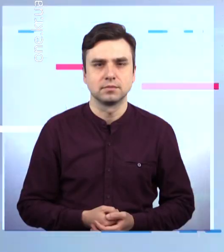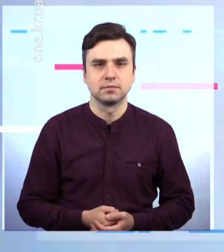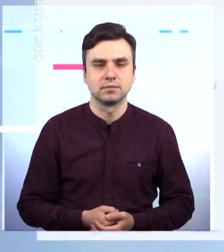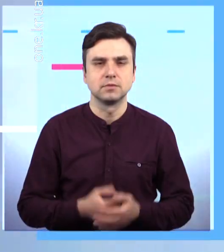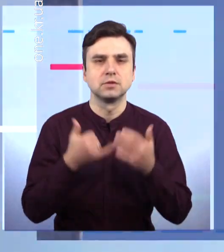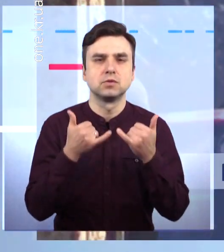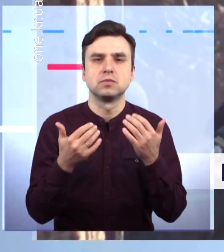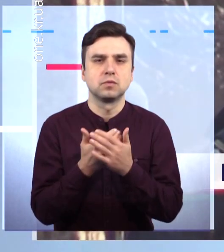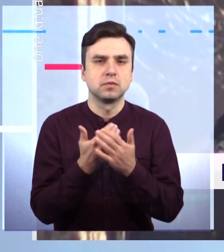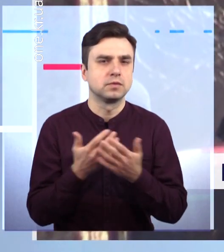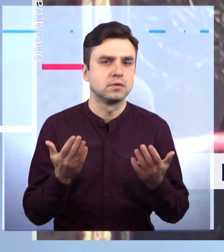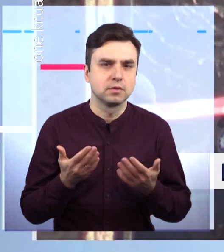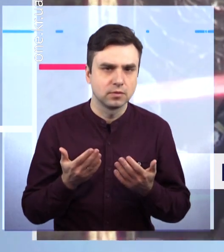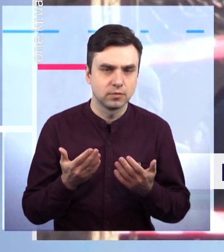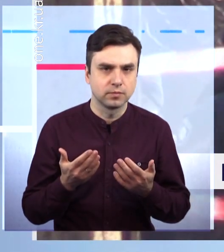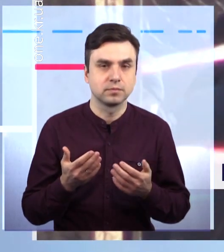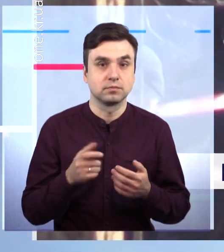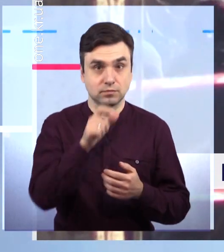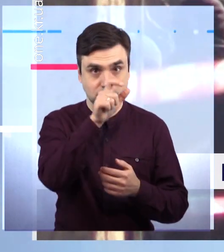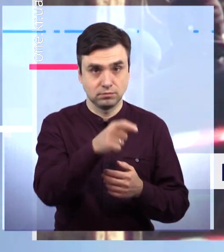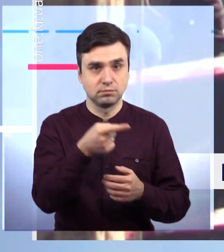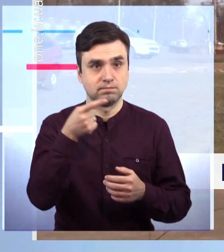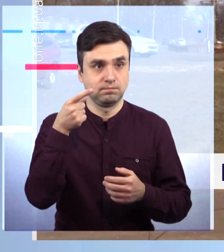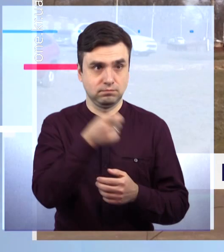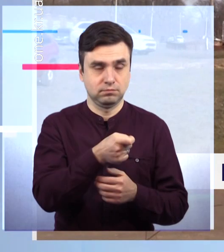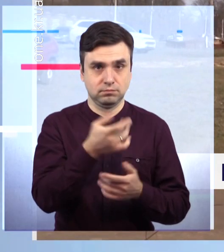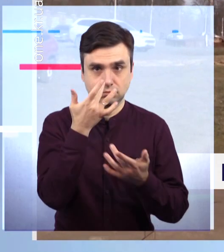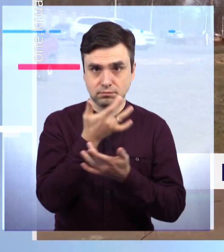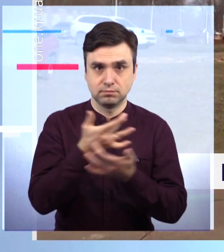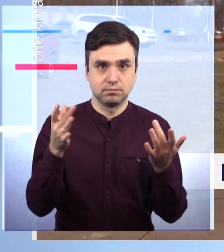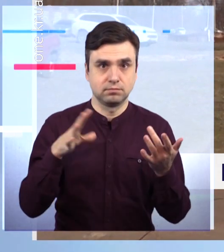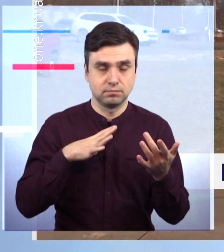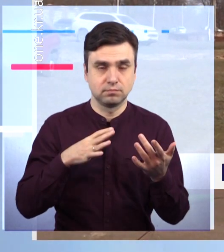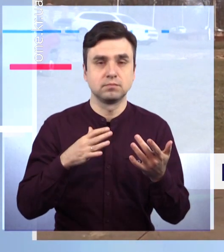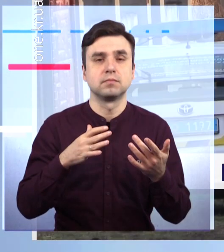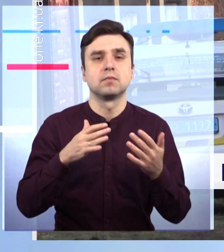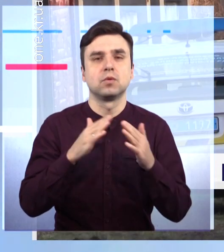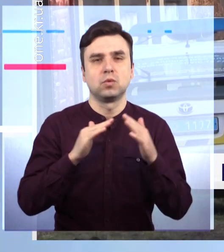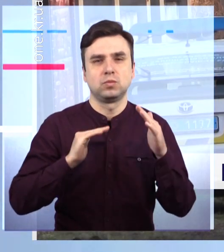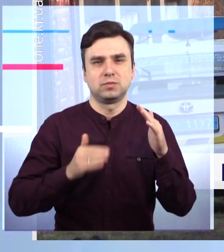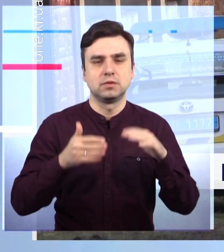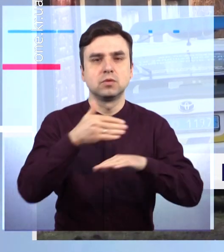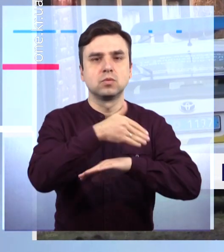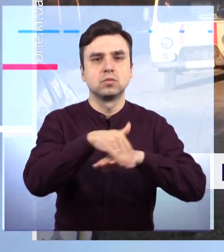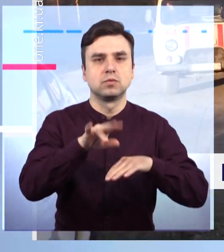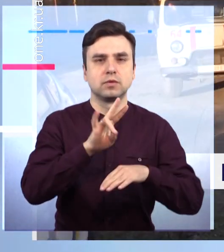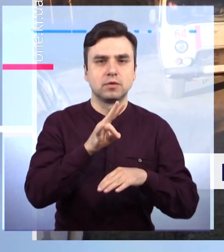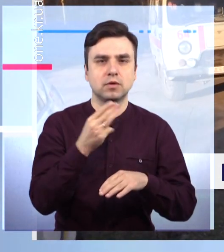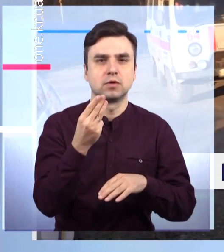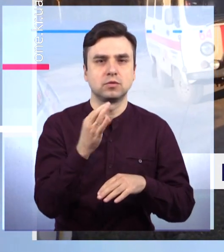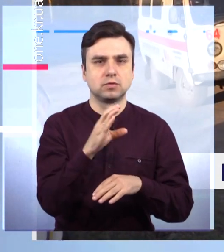Сьогодні у випуску застрелили посеред білого дня у приватному секторі на Миколаївському шосе. Вбили чоловіка.